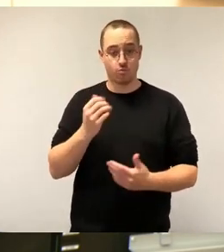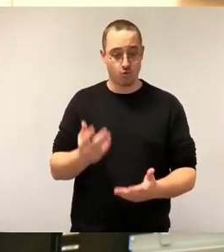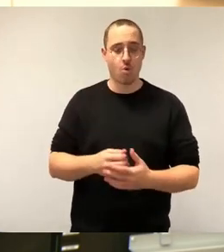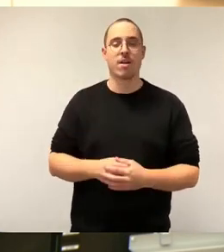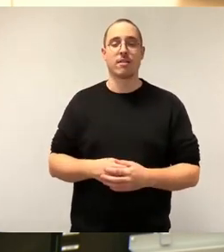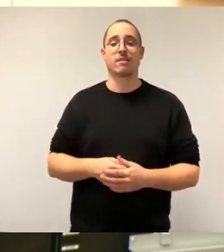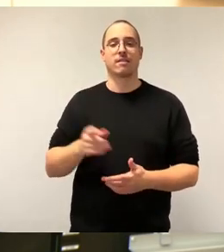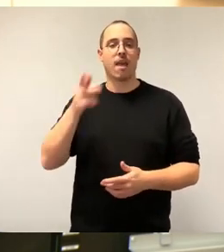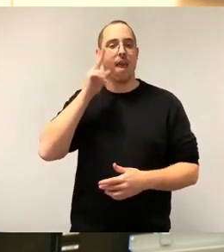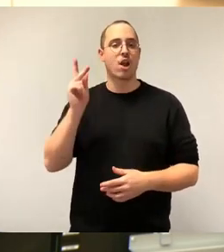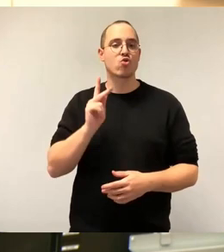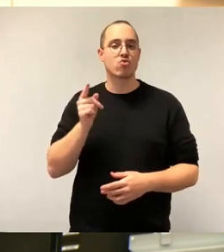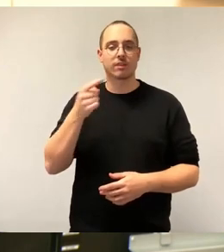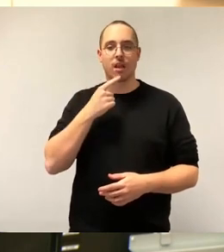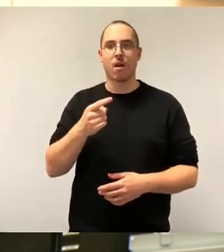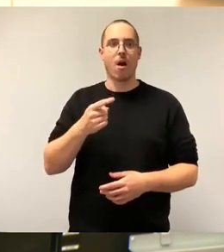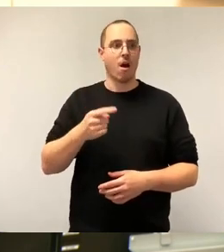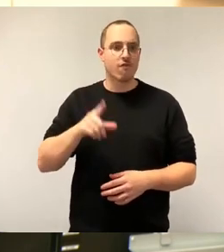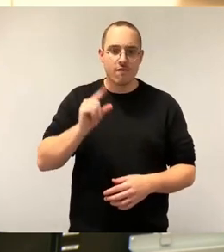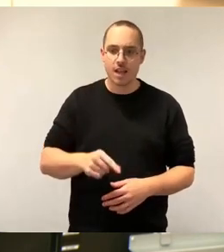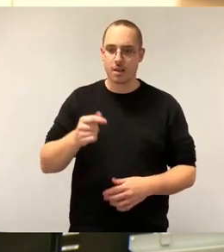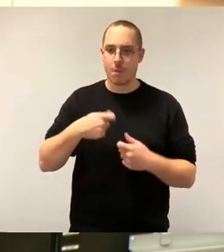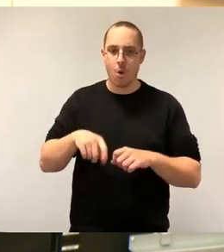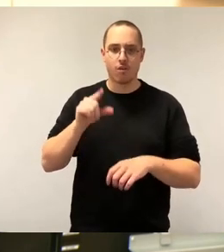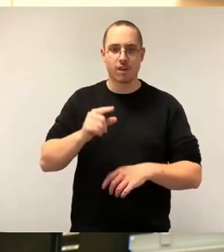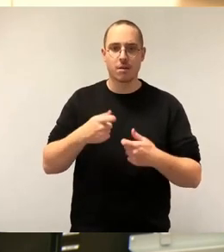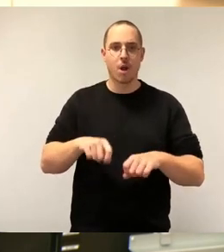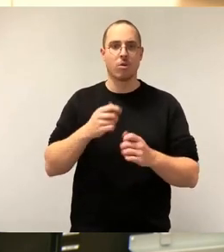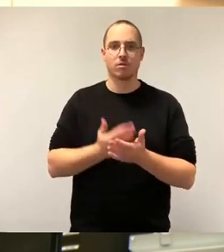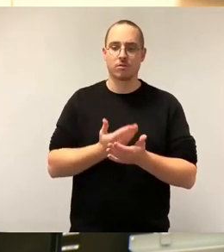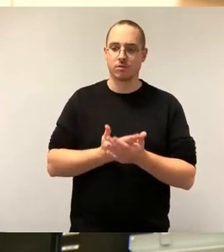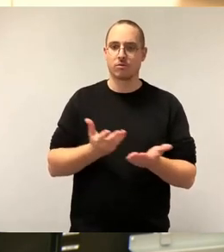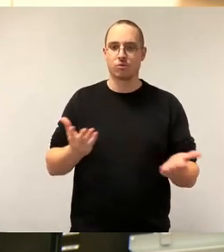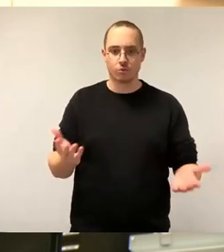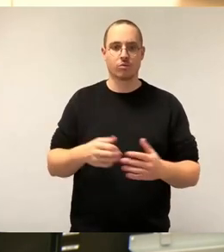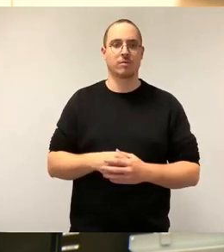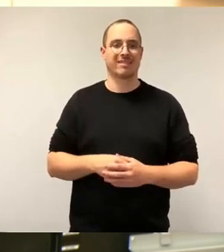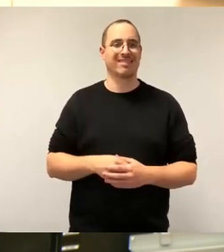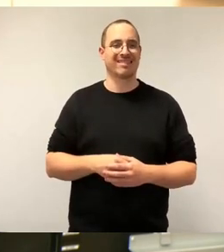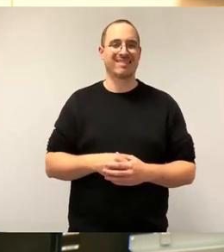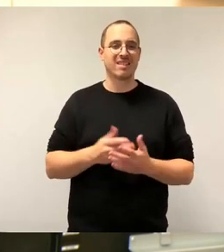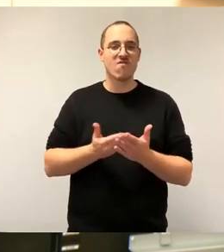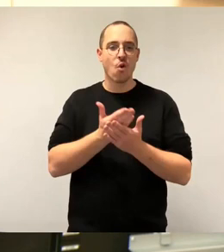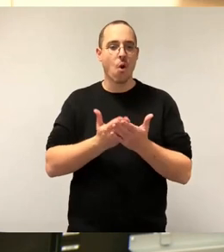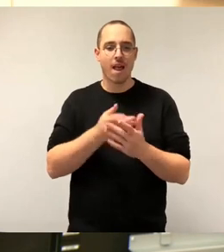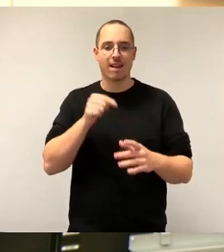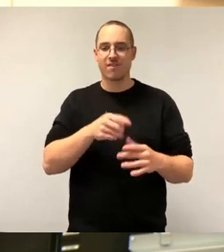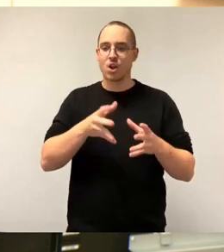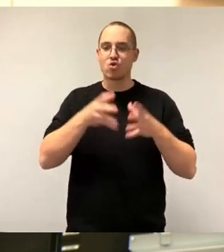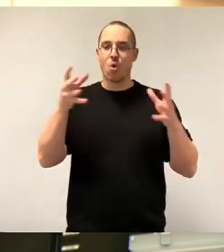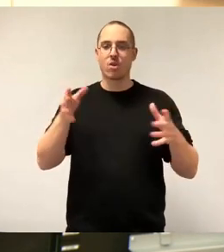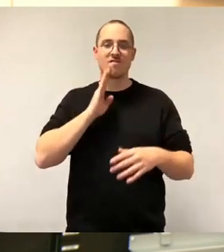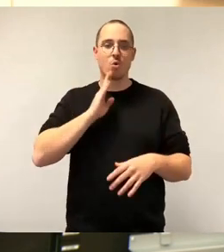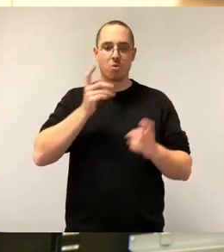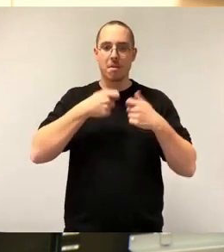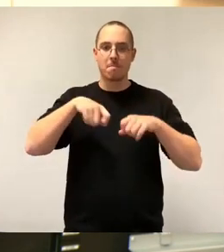gebaut worden ist. Und in dieser Vorlage sind eben auch nicht behandelt die großen Wohnungsbauvorhaben, die wir in der WID haben, die auf Eis liegen,